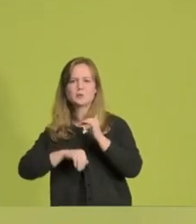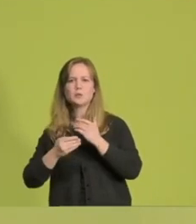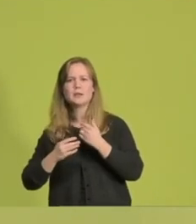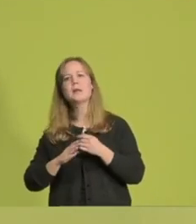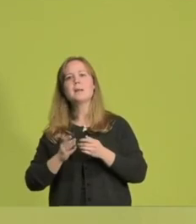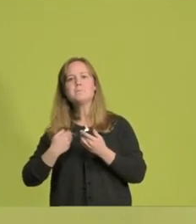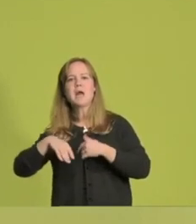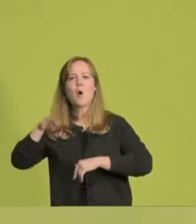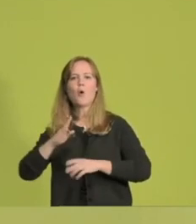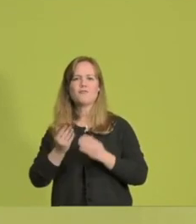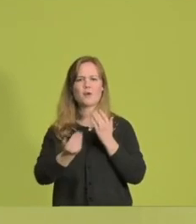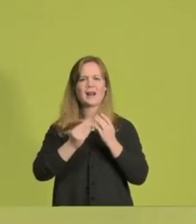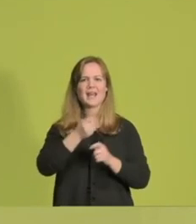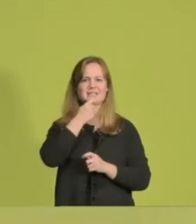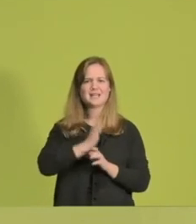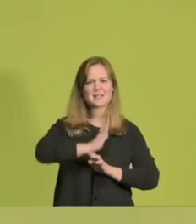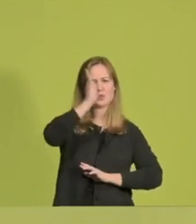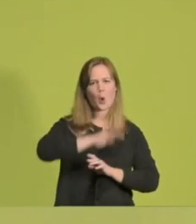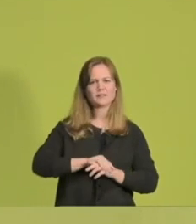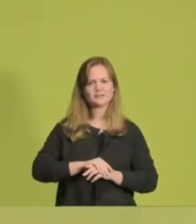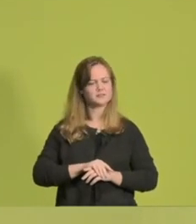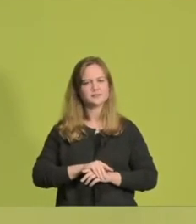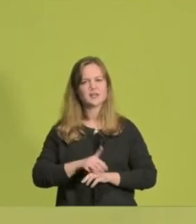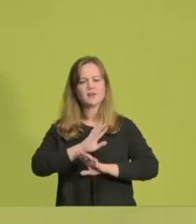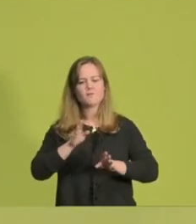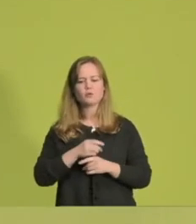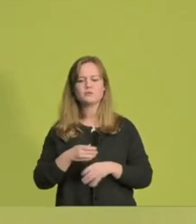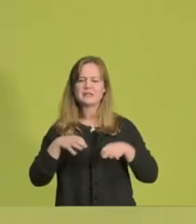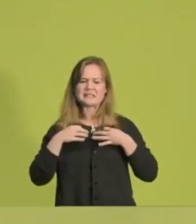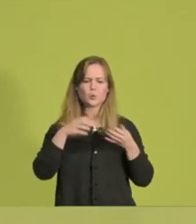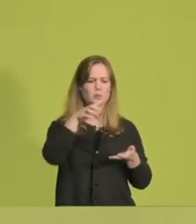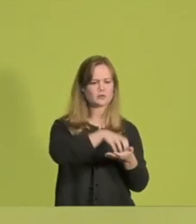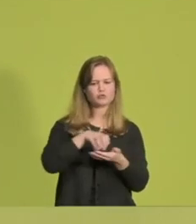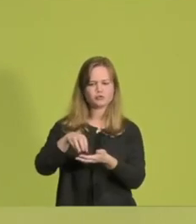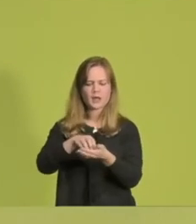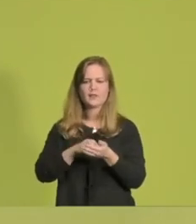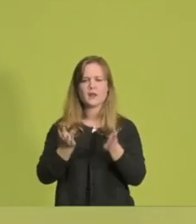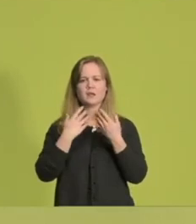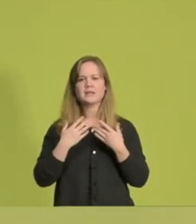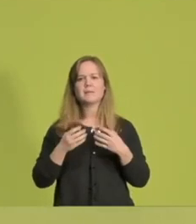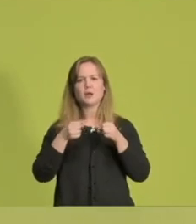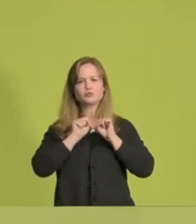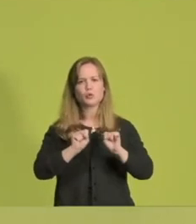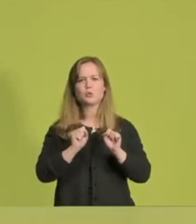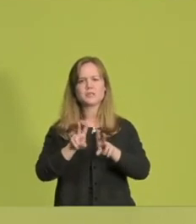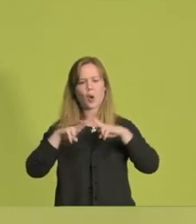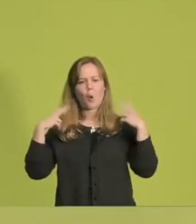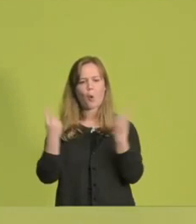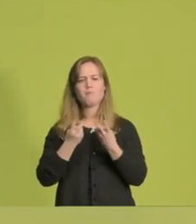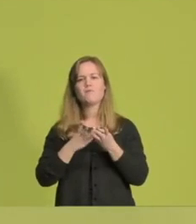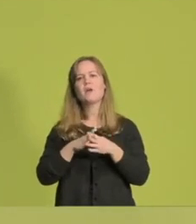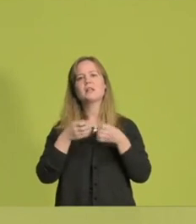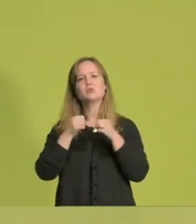im Essener Norden. Nein, wir wollen dafür sorgen, dass wir gesunde Städte haben, dass wir Klimaschutz, Umweltschutz für alle machen.